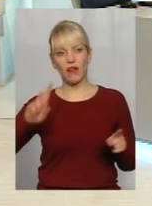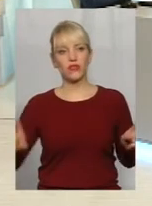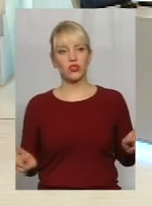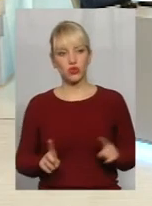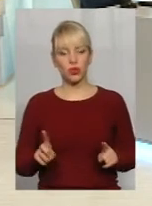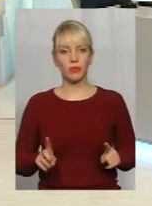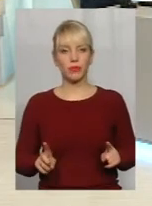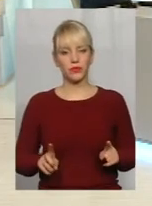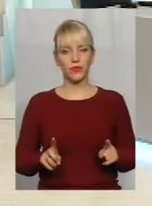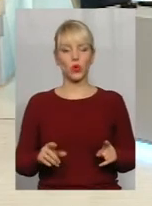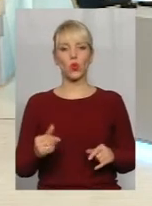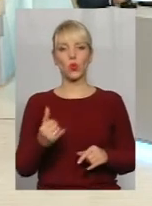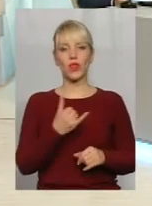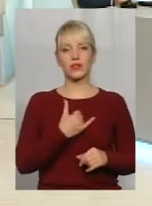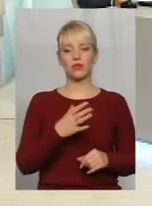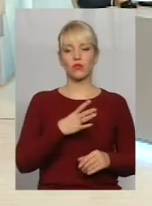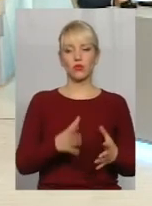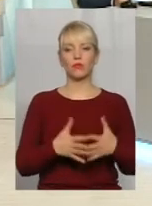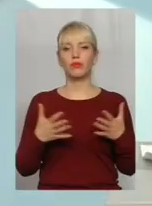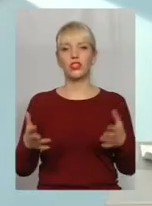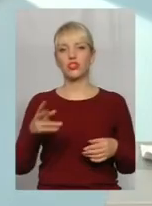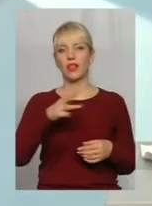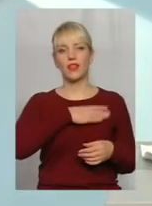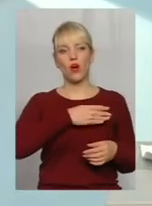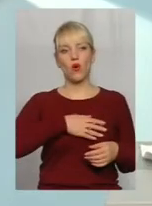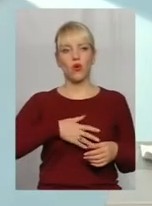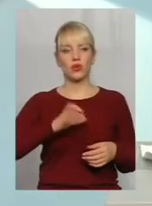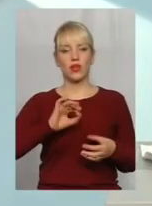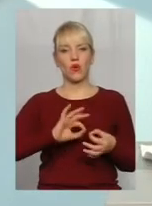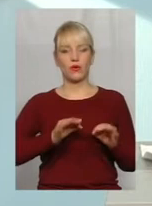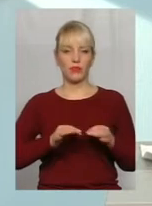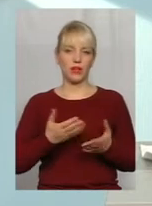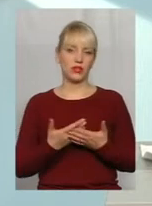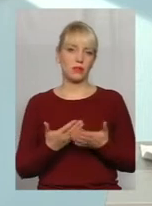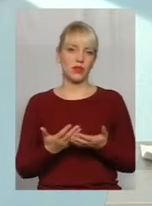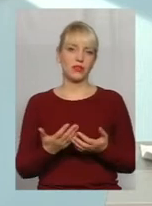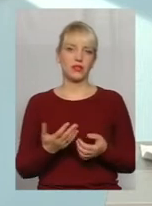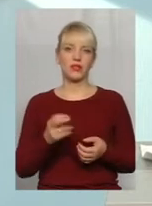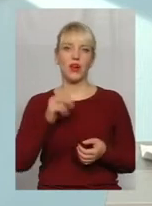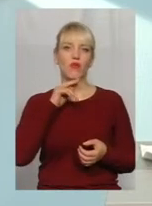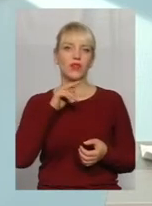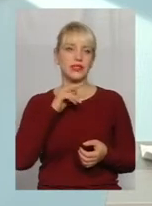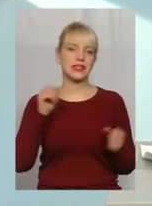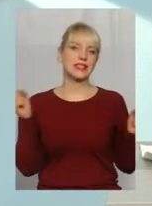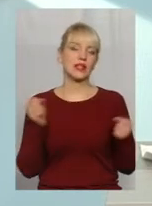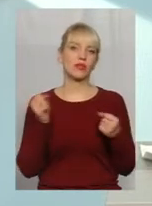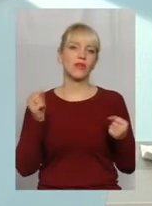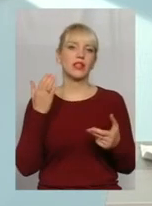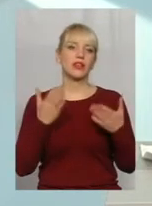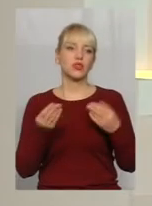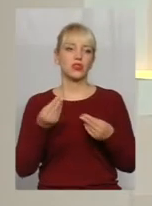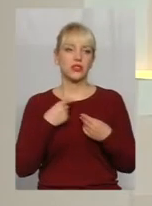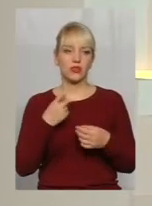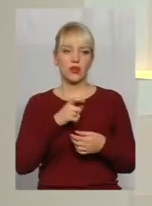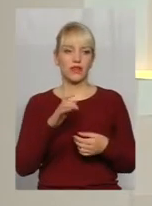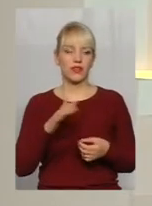в нас було більше нагород на Олімпіаді. Маємо на увазі саме зимово. Якщо десь те хвилинку,